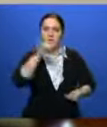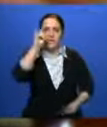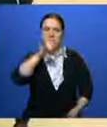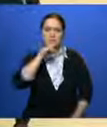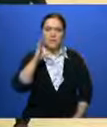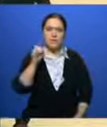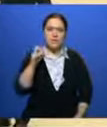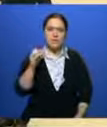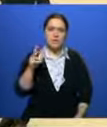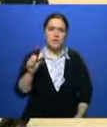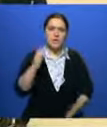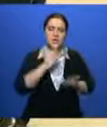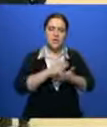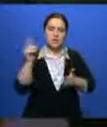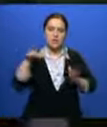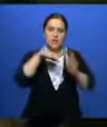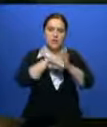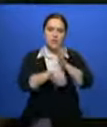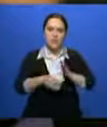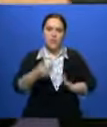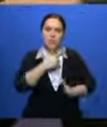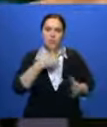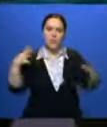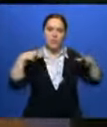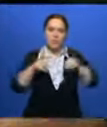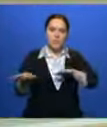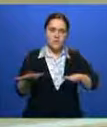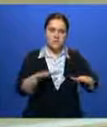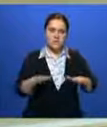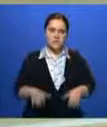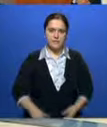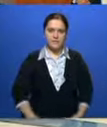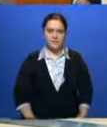Кроме того, и Казахстан, и Венесуэла являются сторонниками интеграционных процессов.